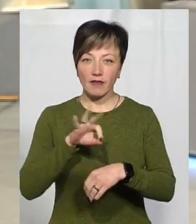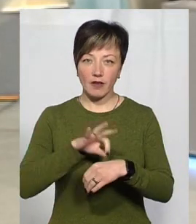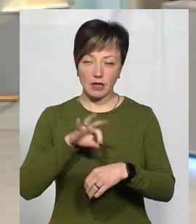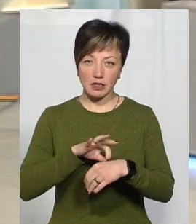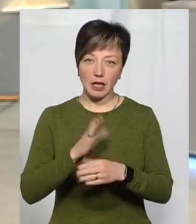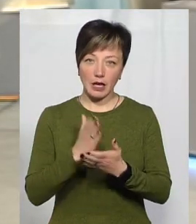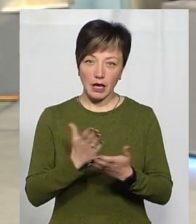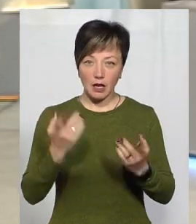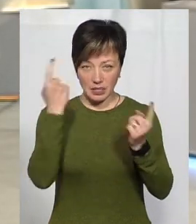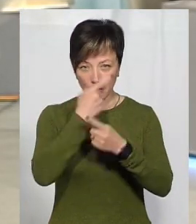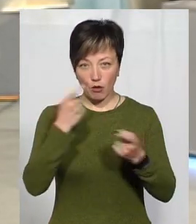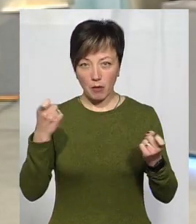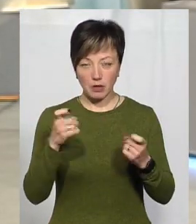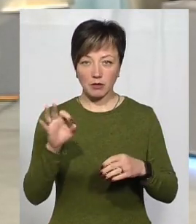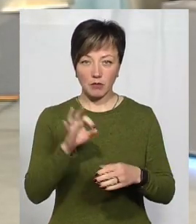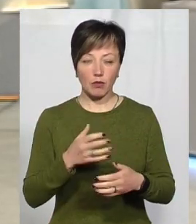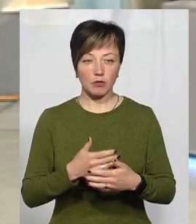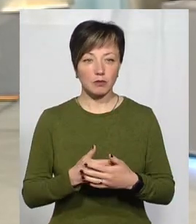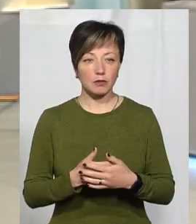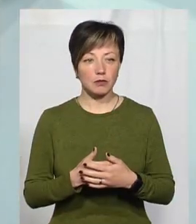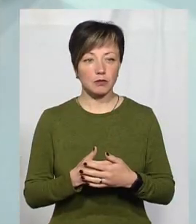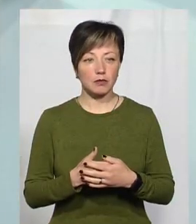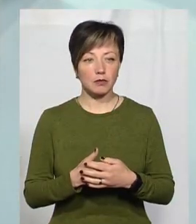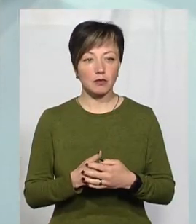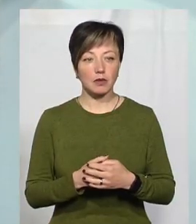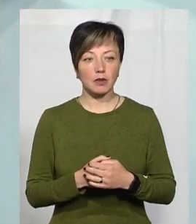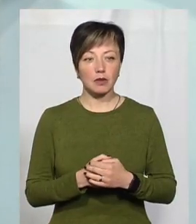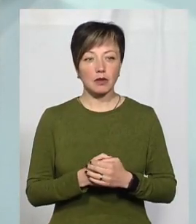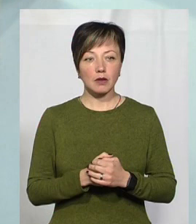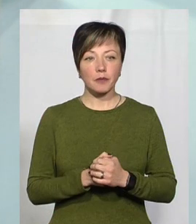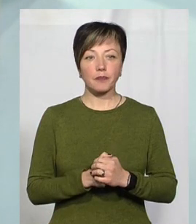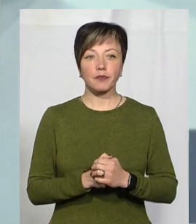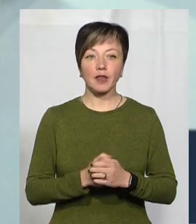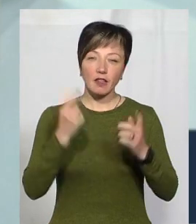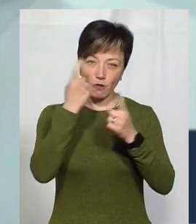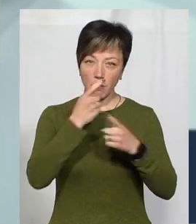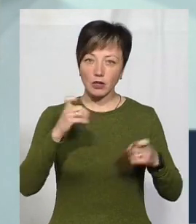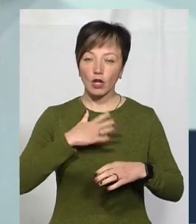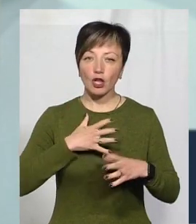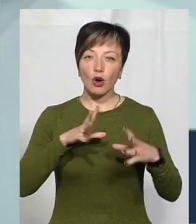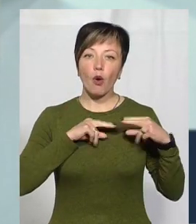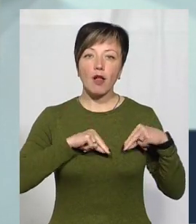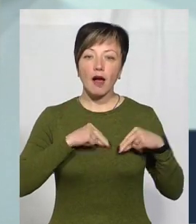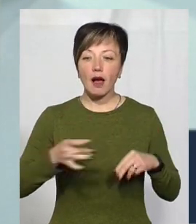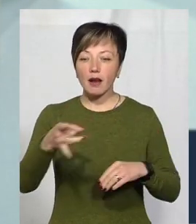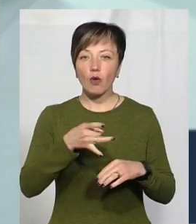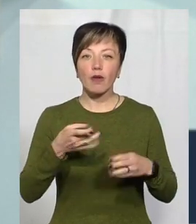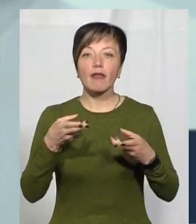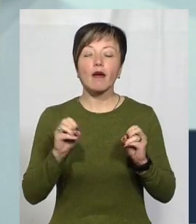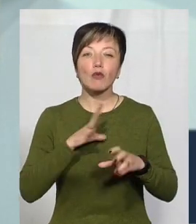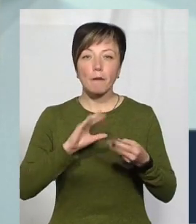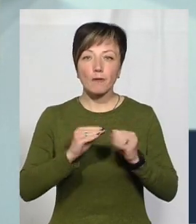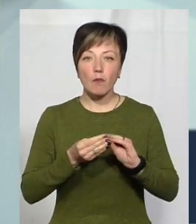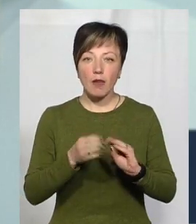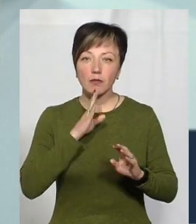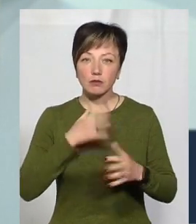якась інформація? Інформація наших колег в тих регіонах, де сталися проблеми